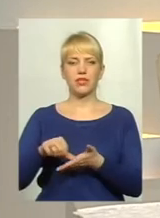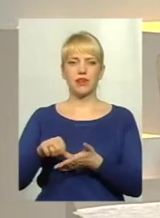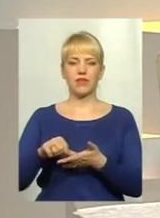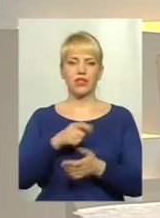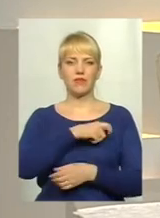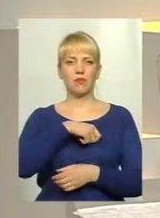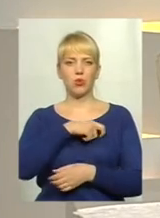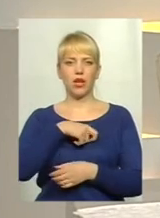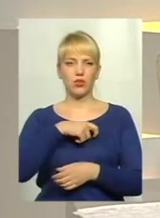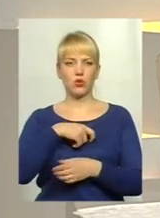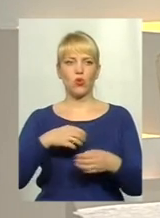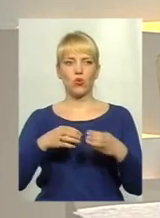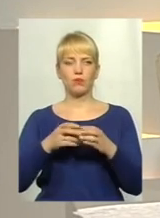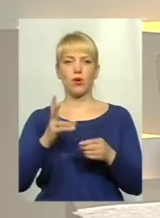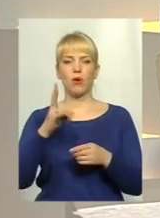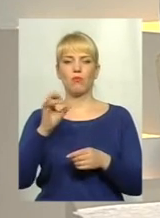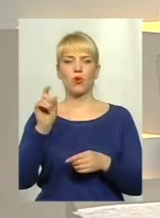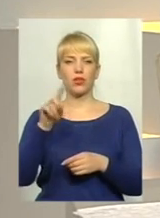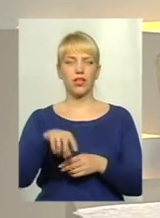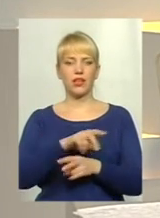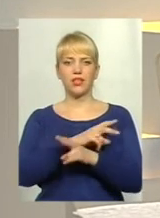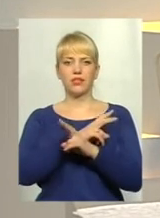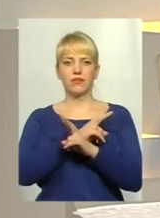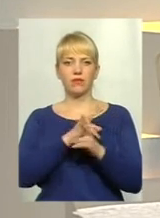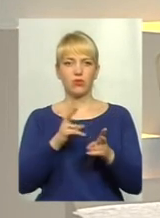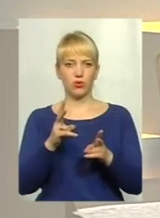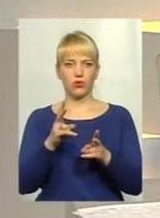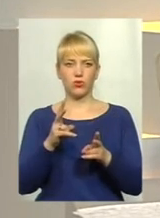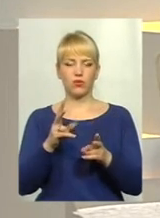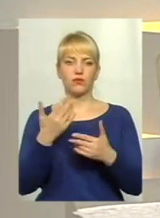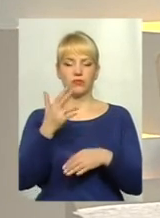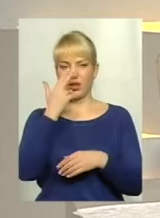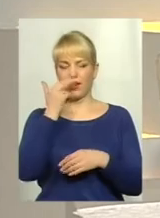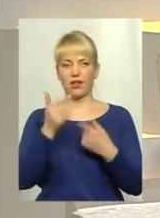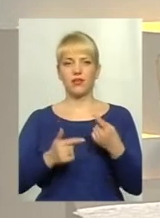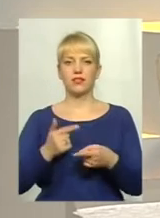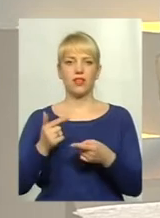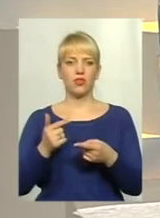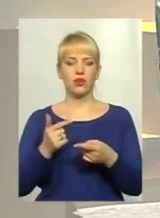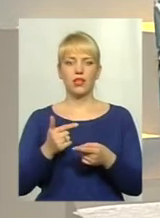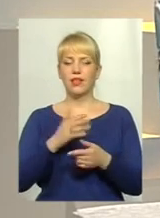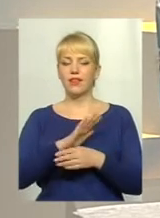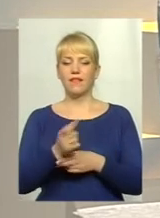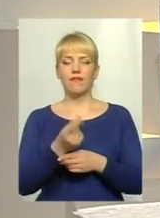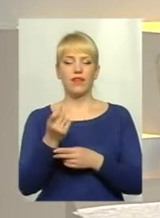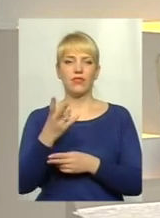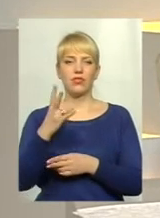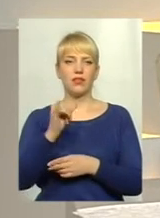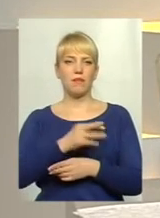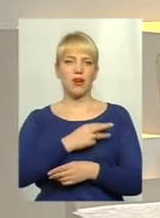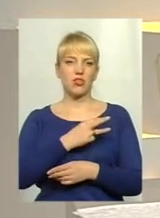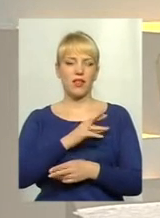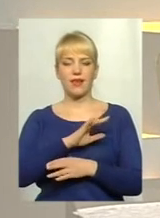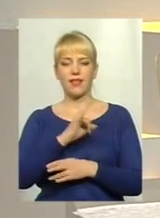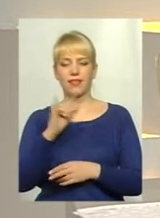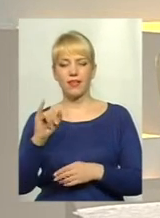депутатського корпусу. Проте ні в одних, до речі, вже традиційно не виявилось ні бажання, ні можливостей